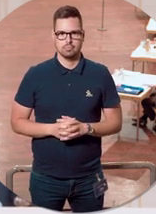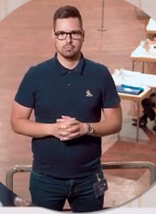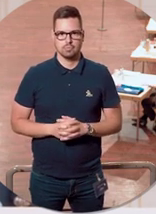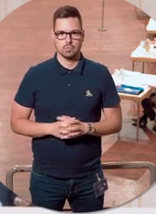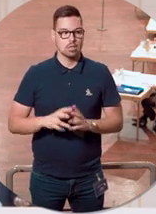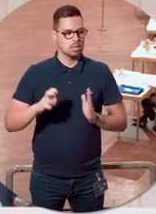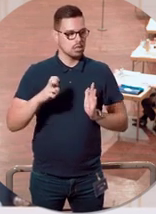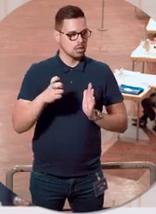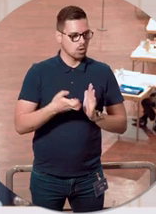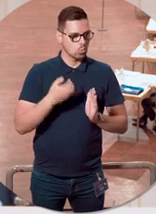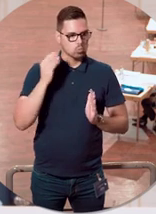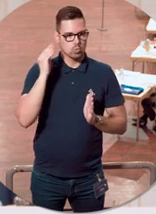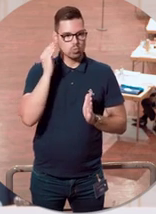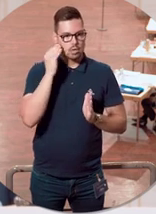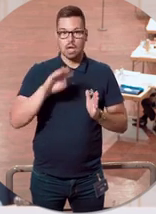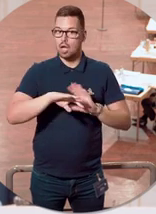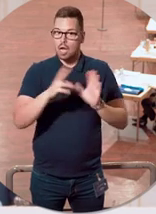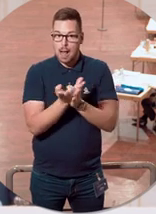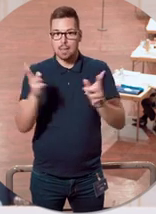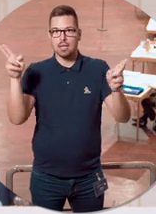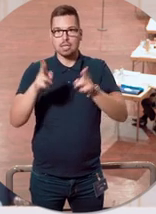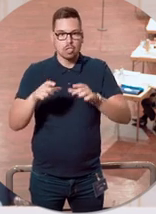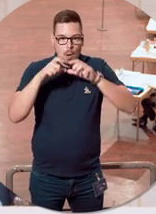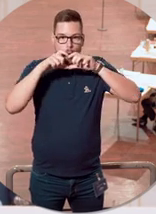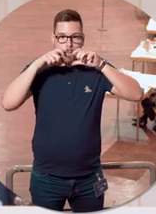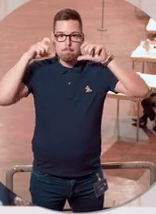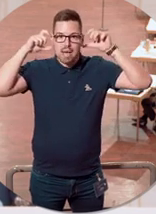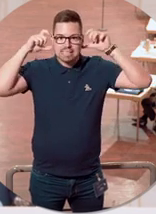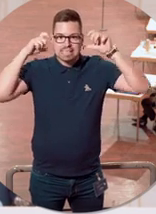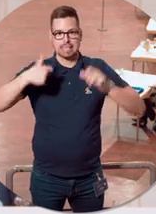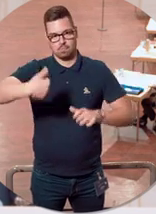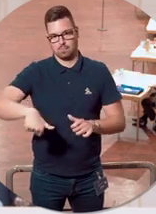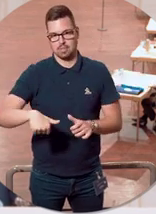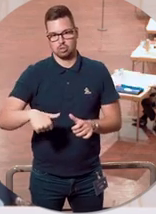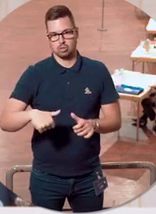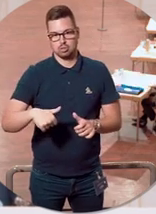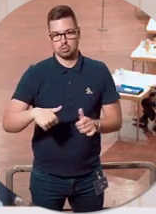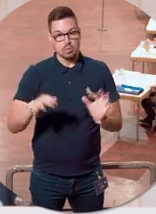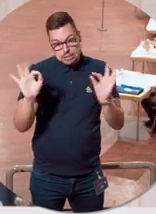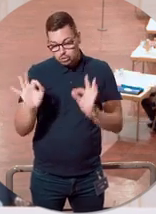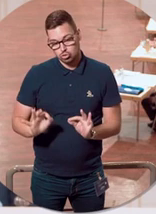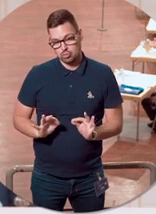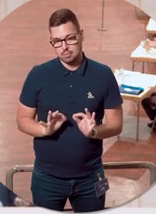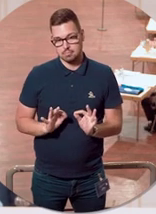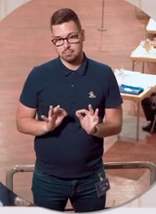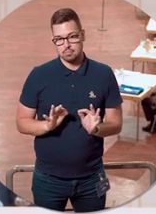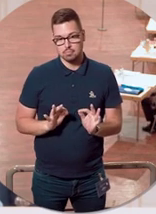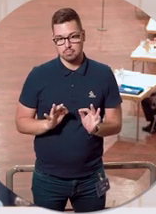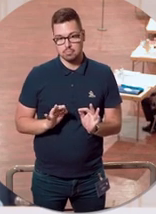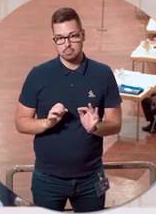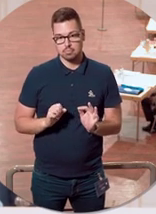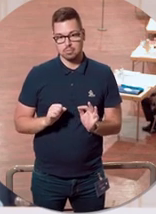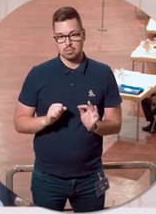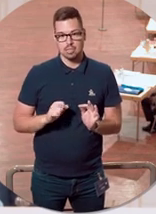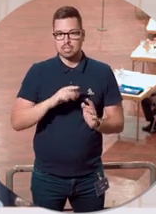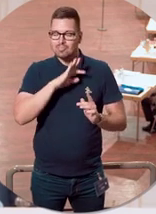Und auch wenn vielleicht von allen Einschränkungen die Maskenpflicht, die am wenigsten schlimme Einschränkung ist, wird sie eben doch im Moment